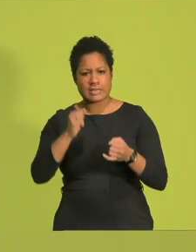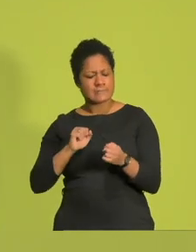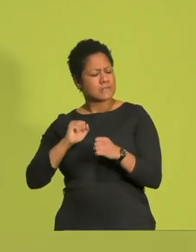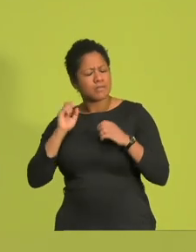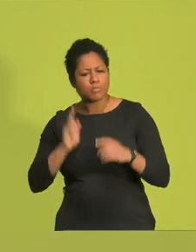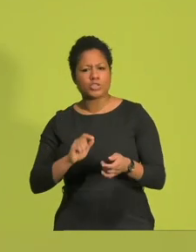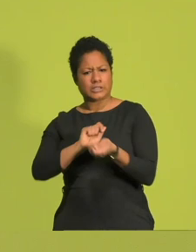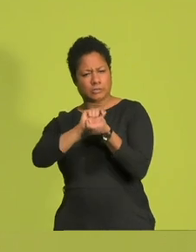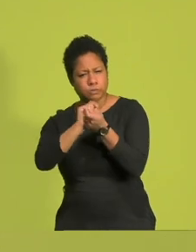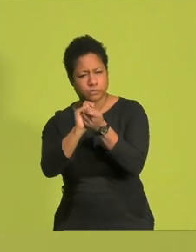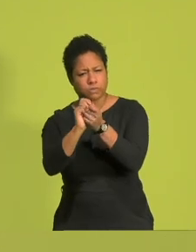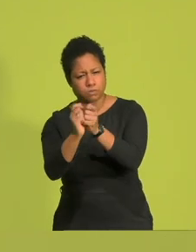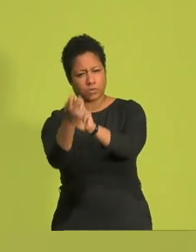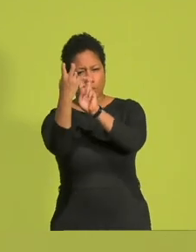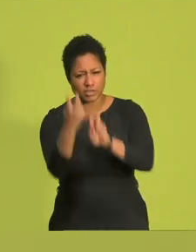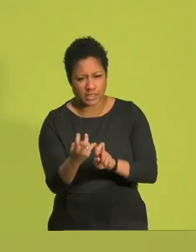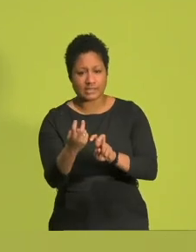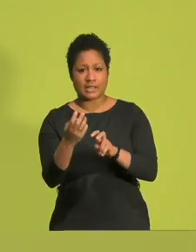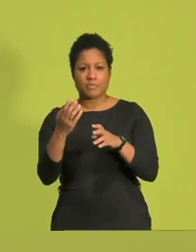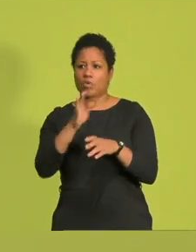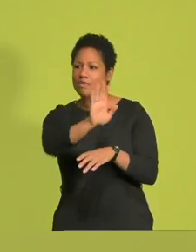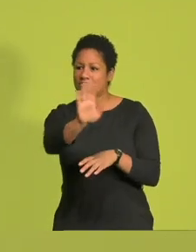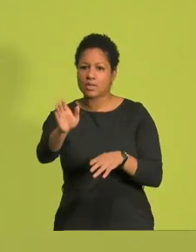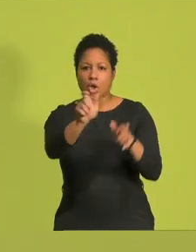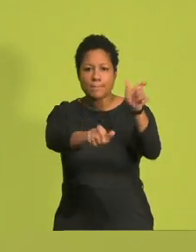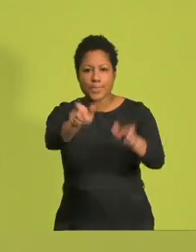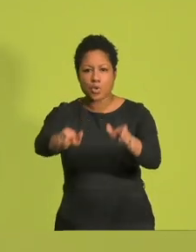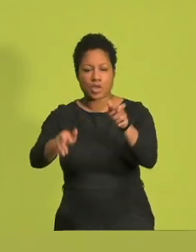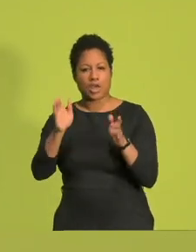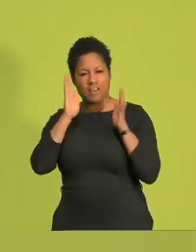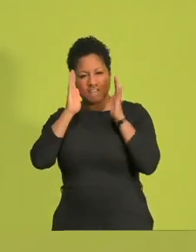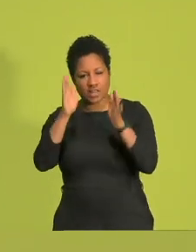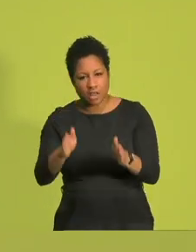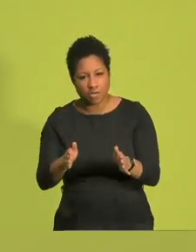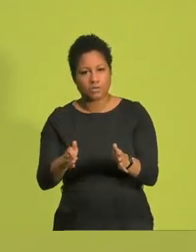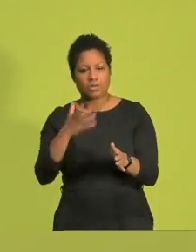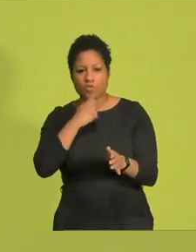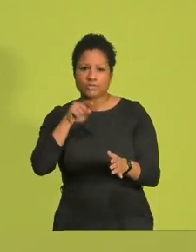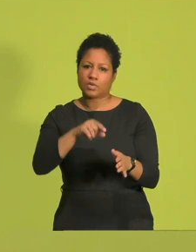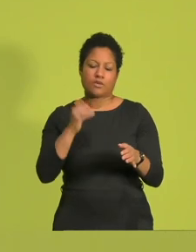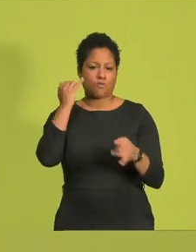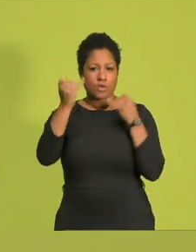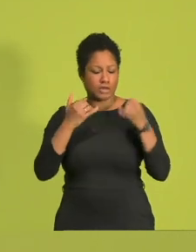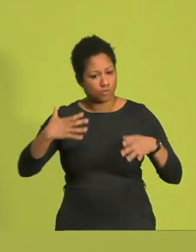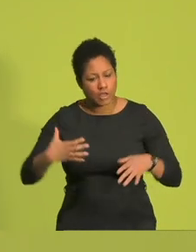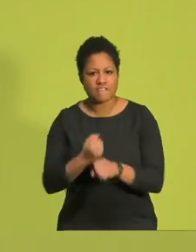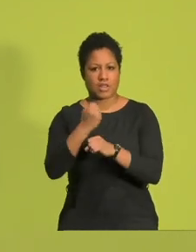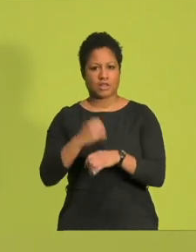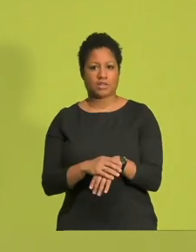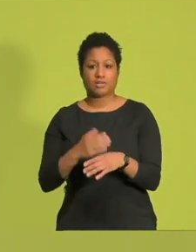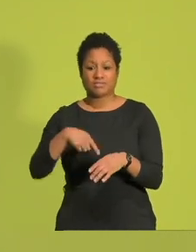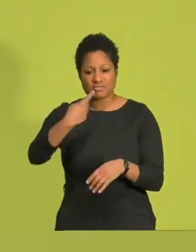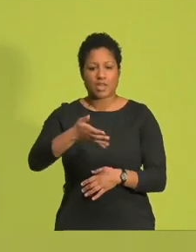Vertrauen sozusagen, nein, das Vertrauen der Bürgerinnen und Bürger für unsere Ideen zu gewinnen. Darum geht es in den nächsten